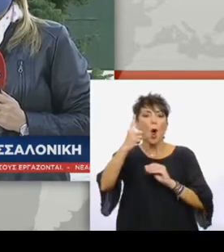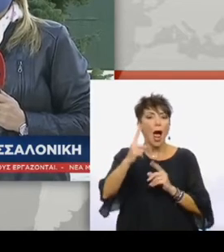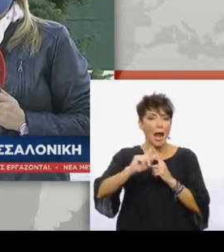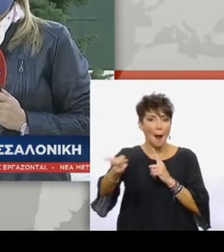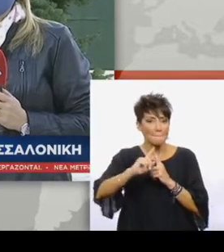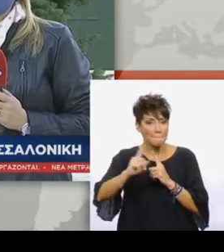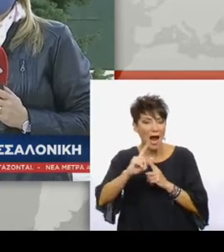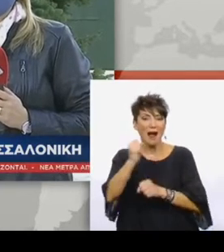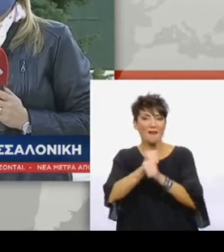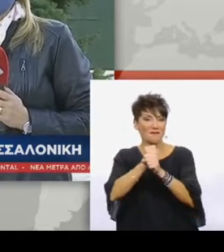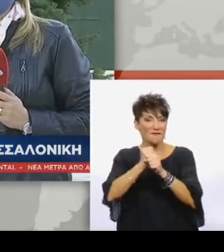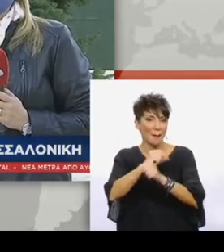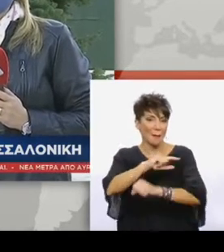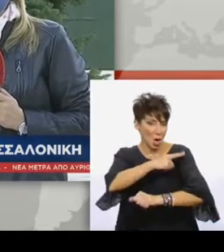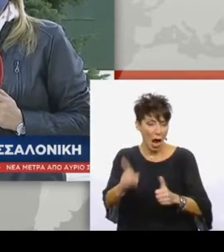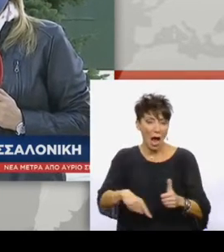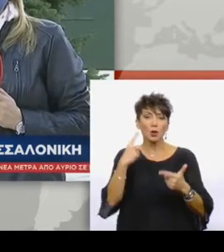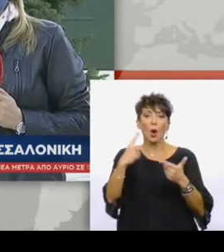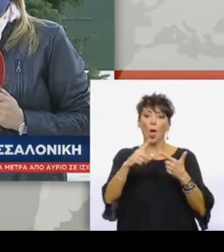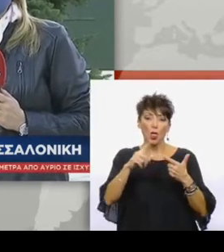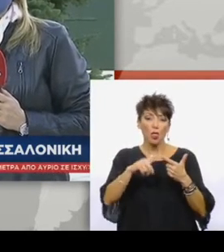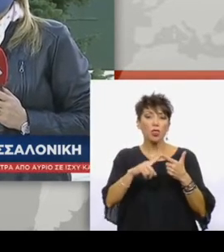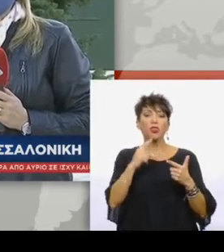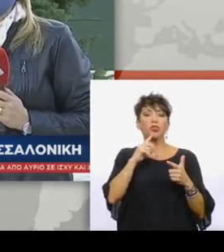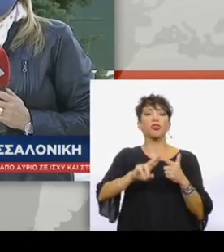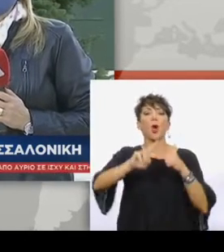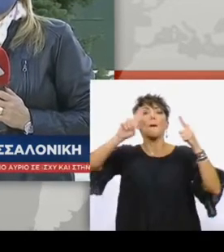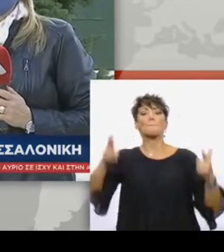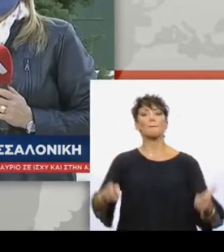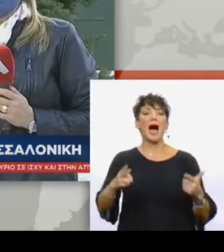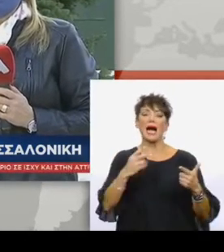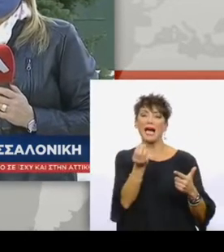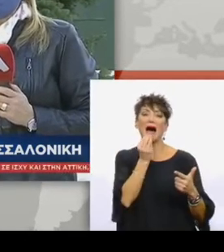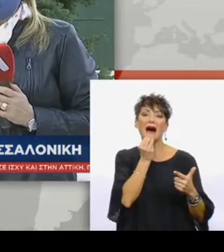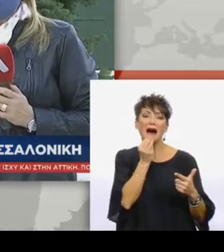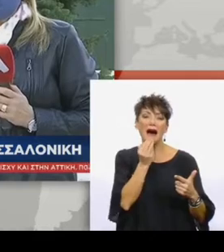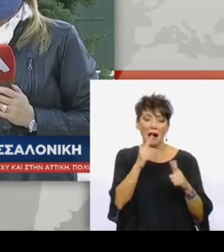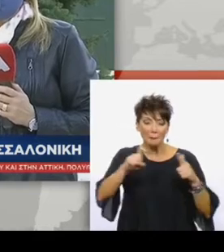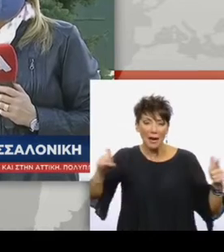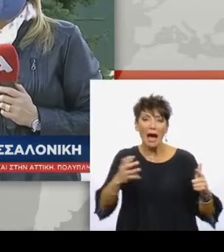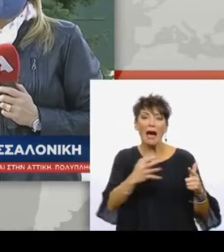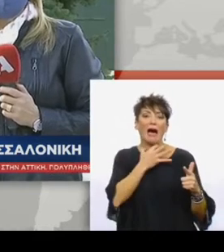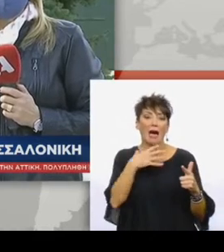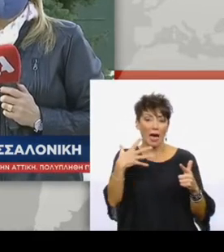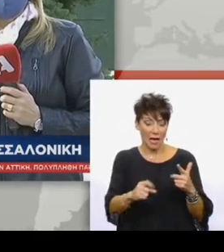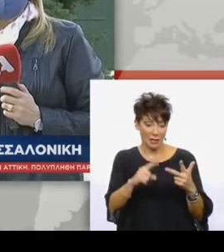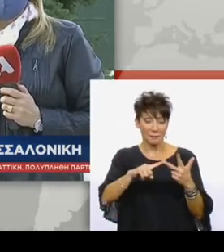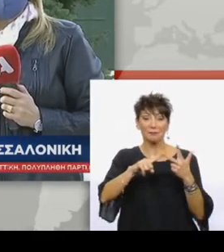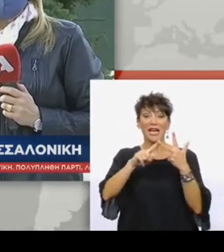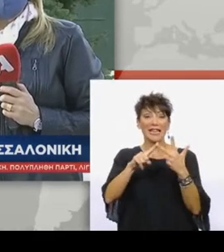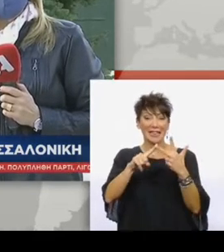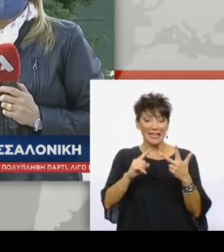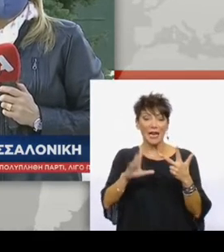μετάβαση σε φαρμακείο ή γιατρό. Νούμερο 2, σε κατάστημα εν λειτουργία για αγορά αγαθών πρώτης ανάγκης. Νούμερο 3,